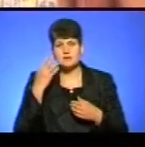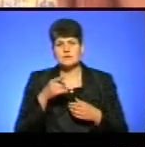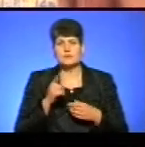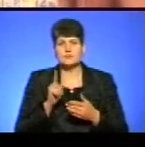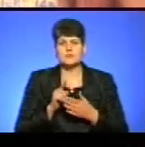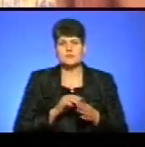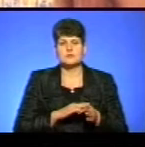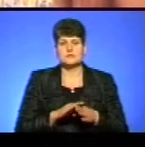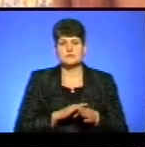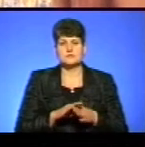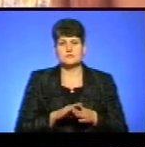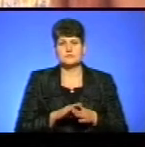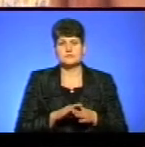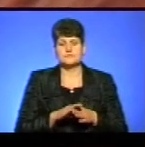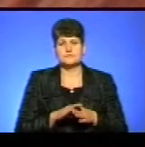здійснювати.